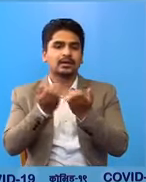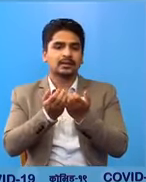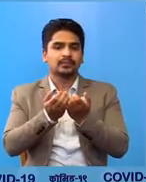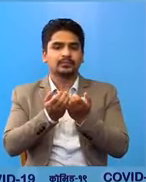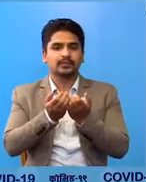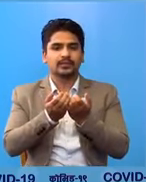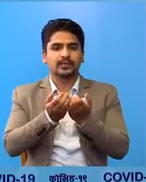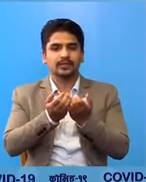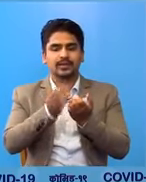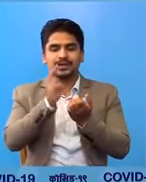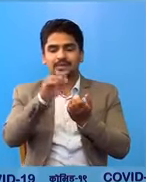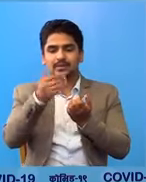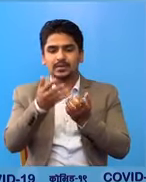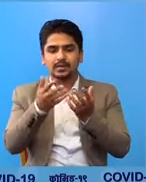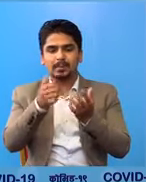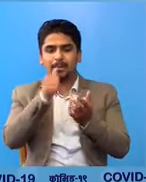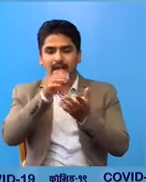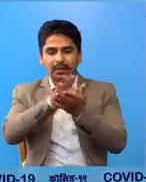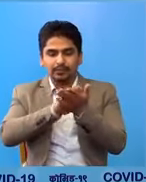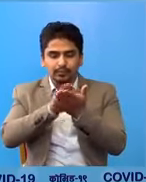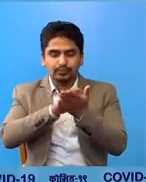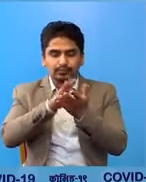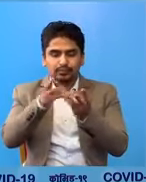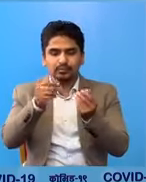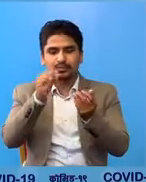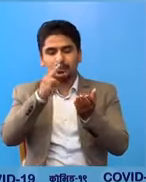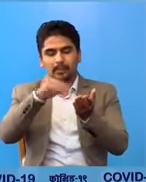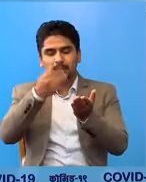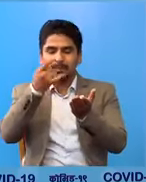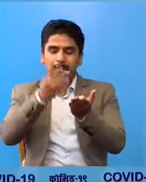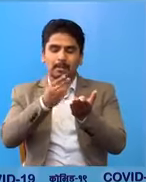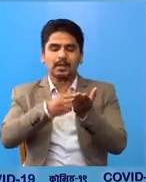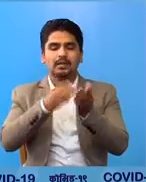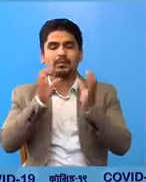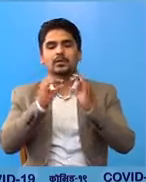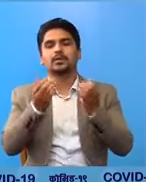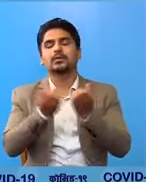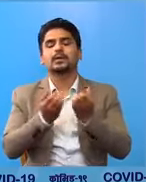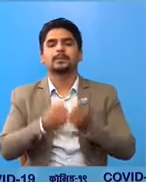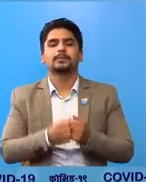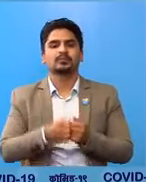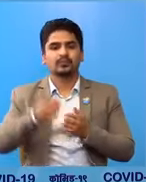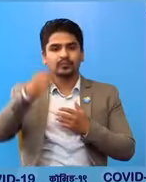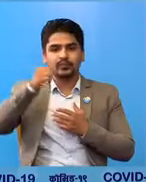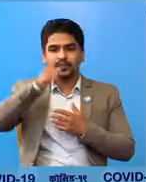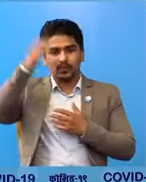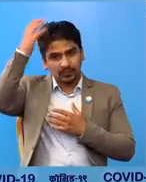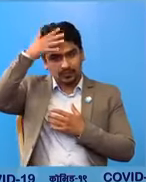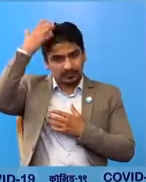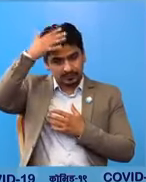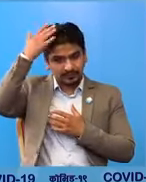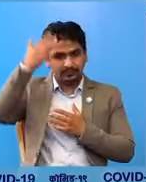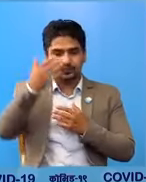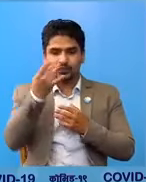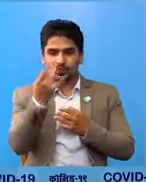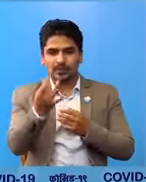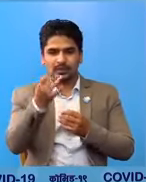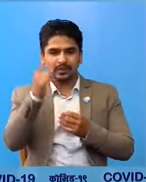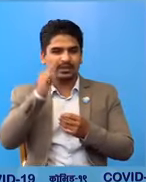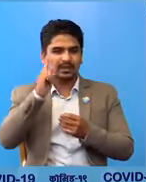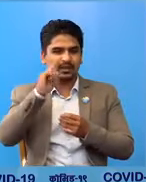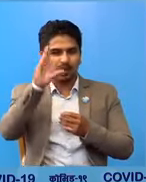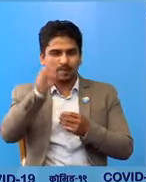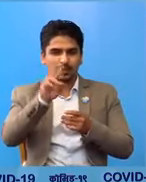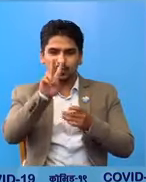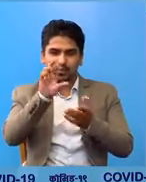सुखे पची मात्र पुन पर्योक गरनी स्नान घर साउचाल एलाई दैनी कम्ति मा दुई